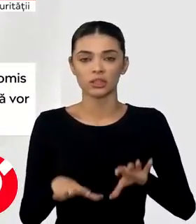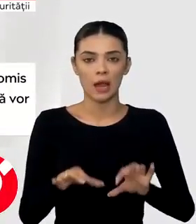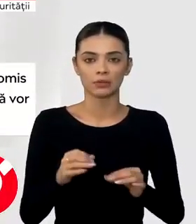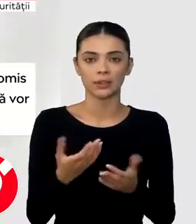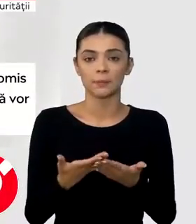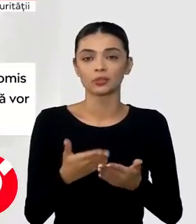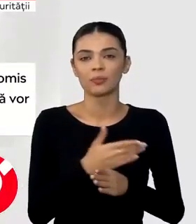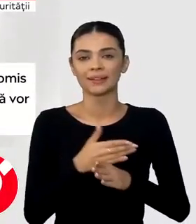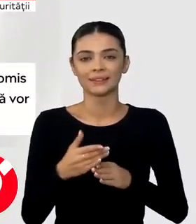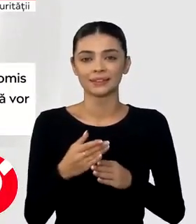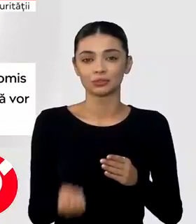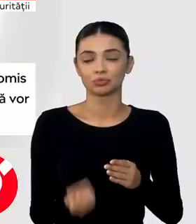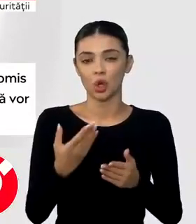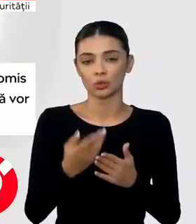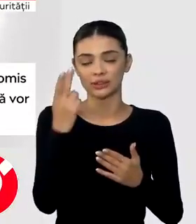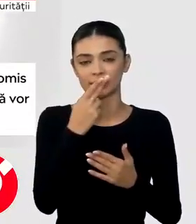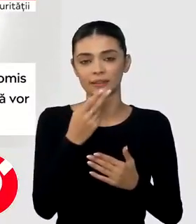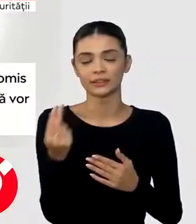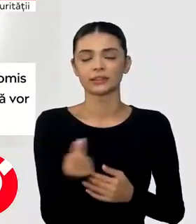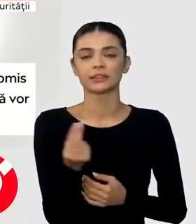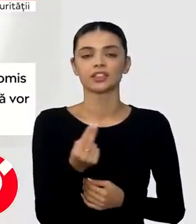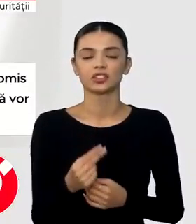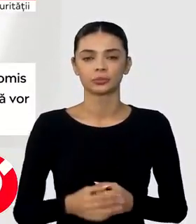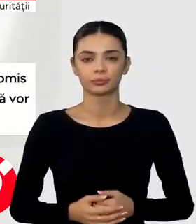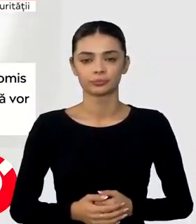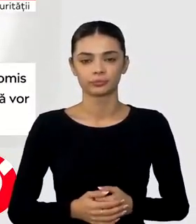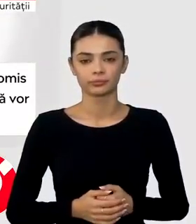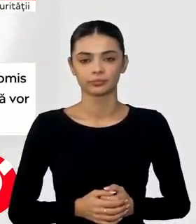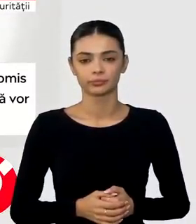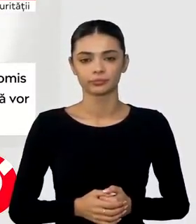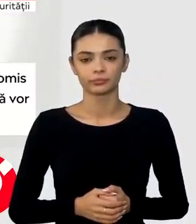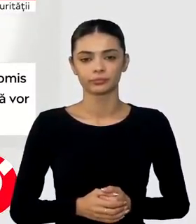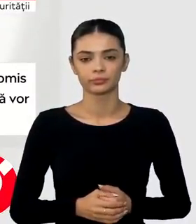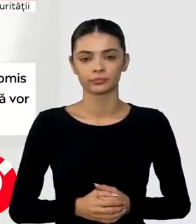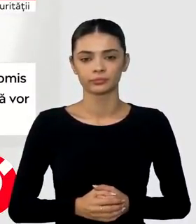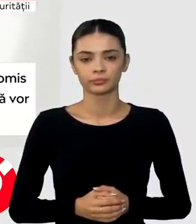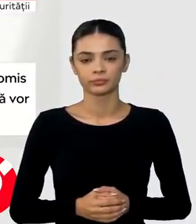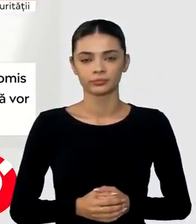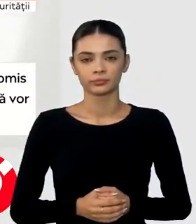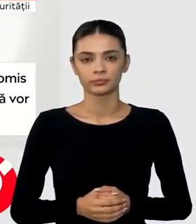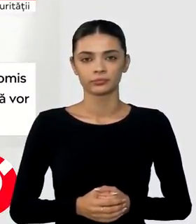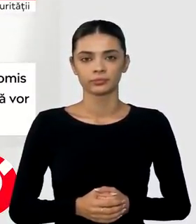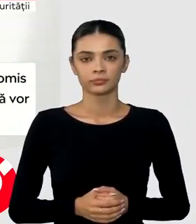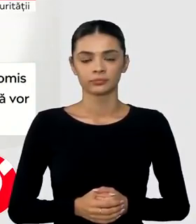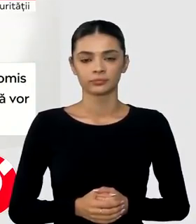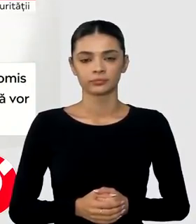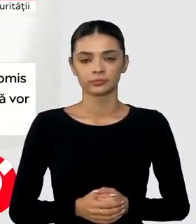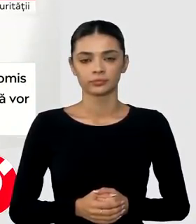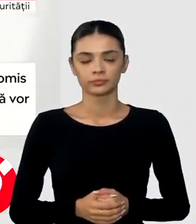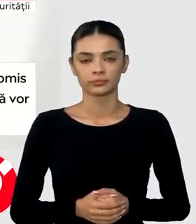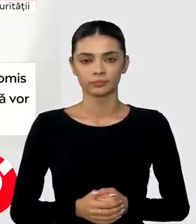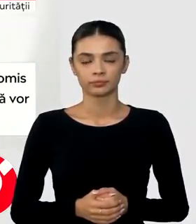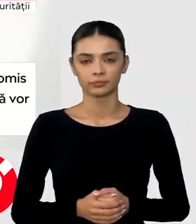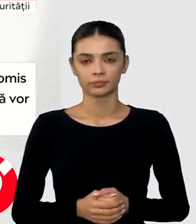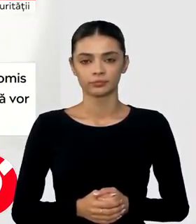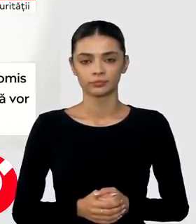caută motive pentru a amâna luarea unei decizii. Care ar fi cauza? Bună dimineața, Alice. Turcia a